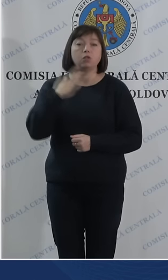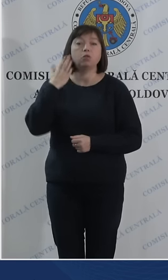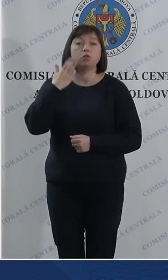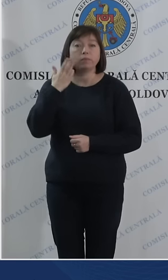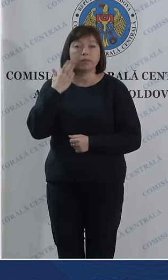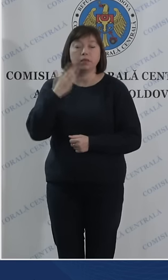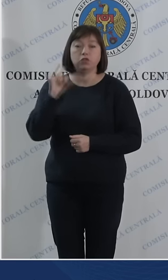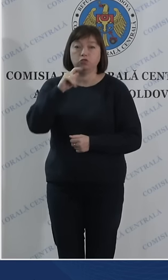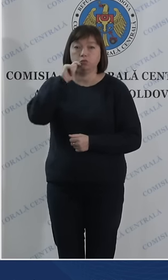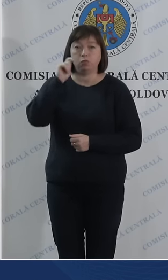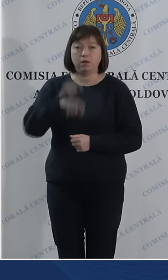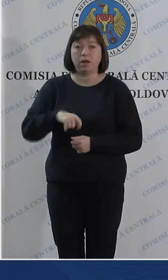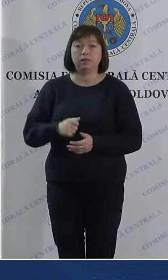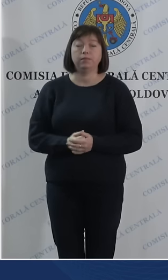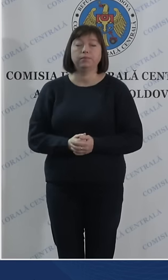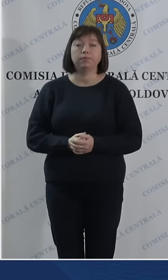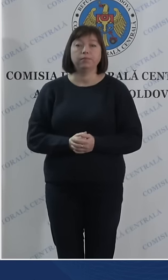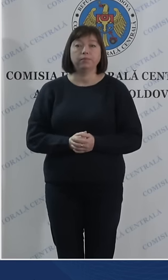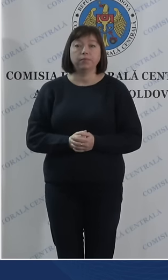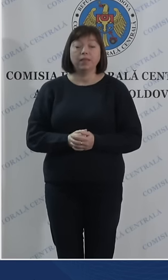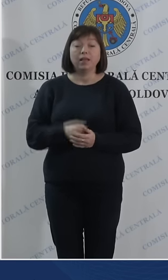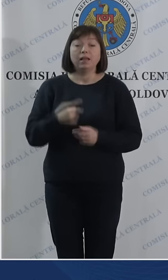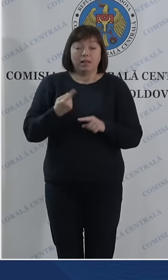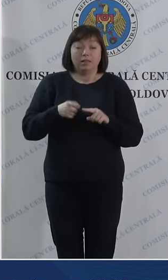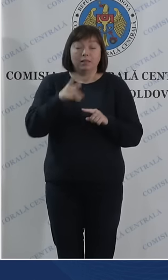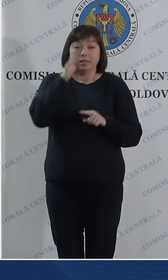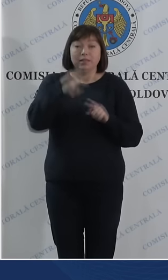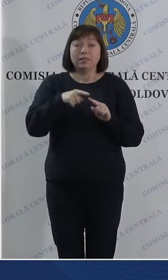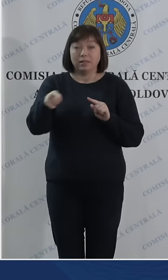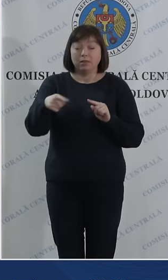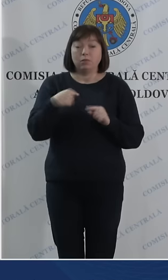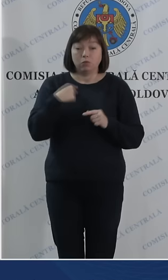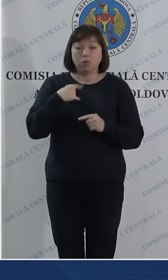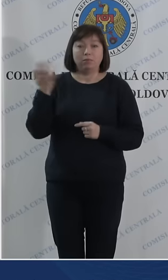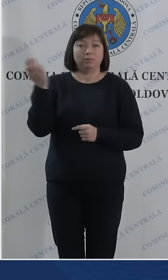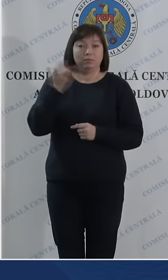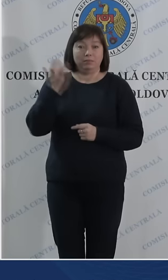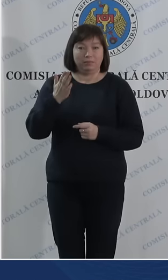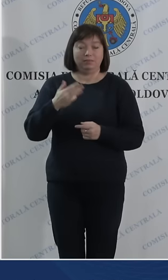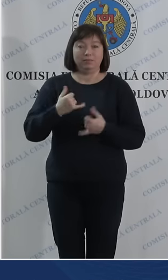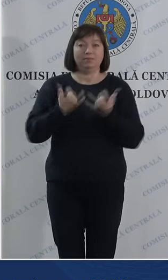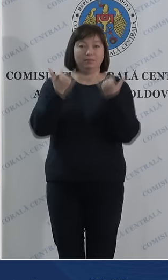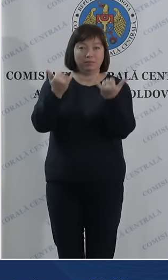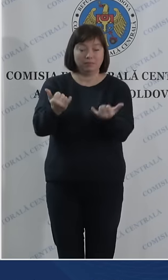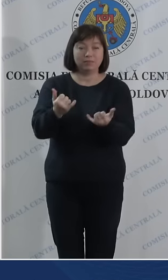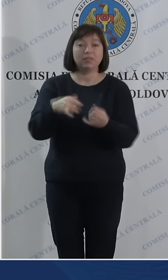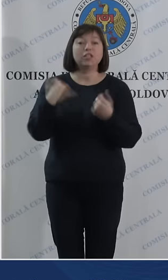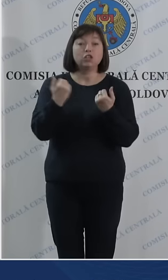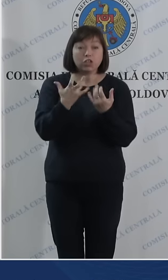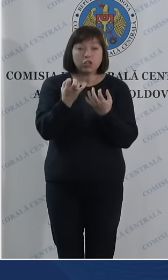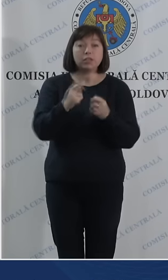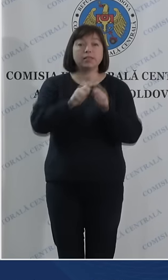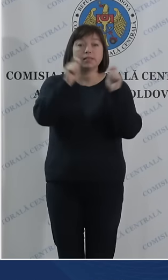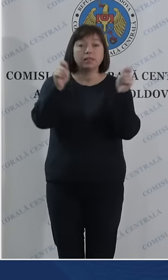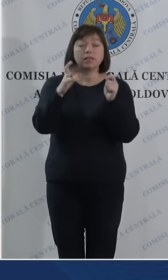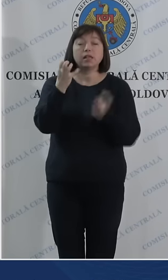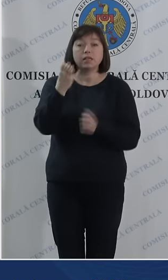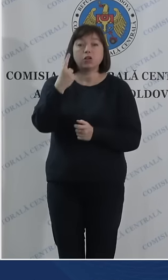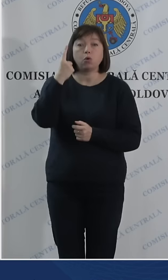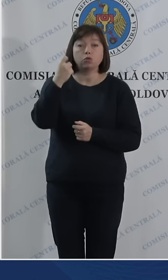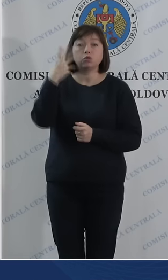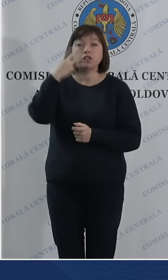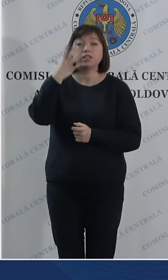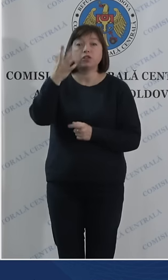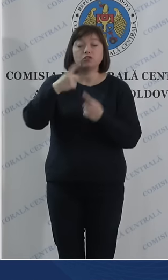România și Ucraina. În timp ce desfășurăm acest briefing de presă, se deschid alte 135